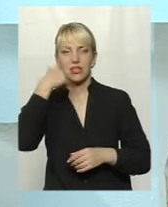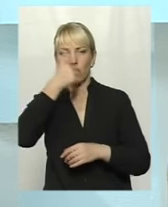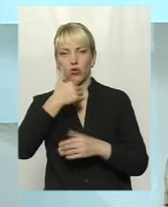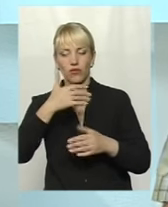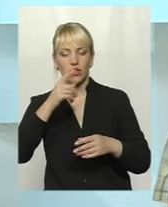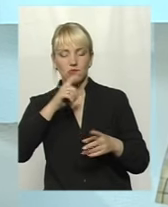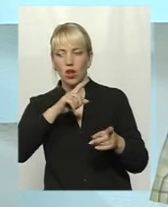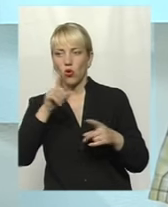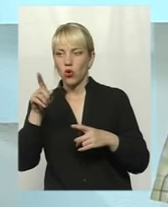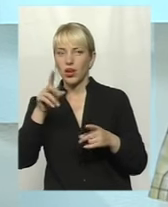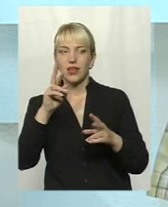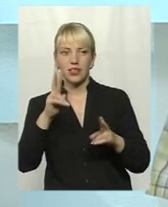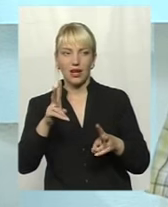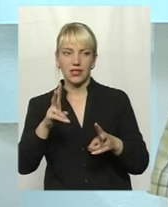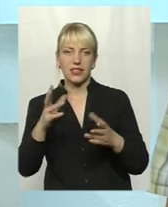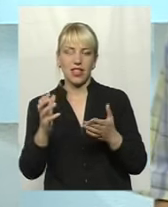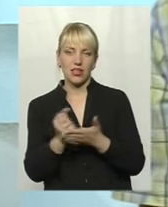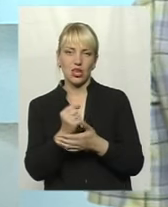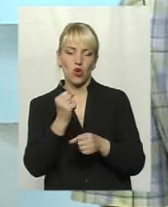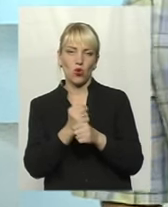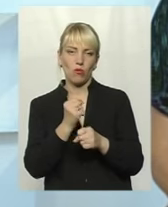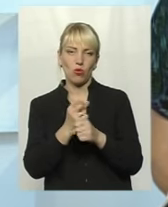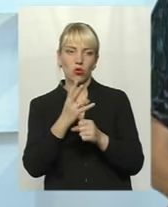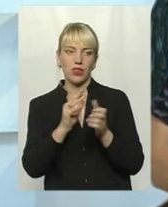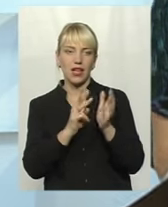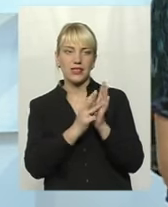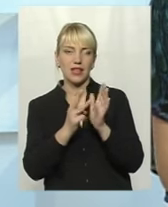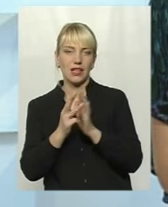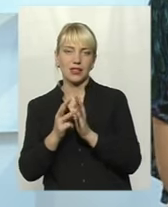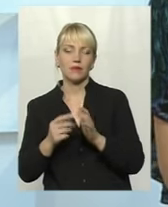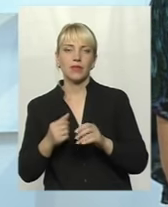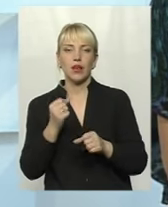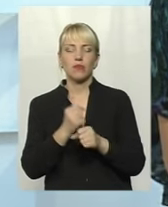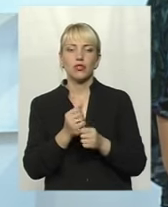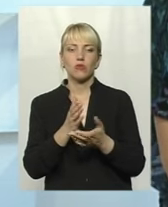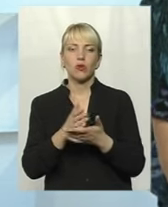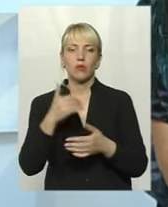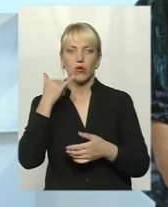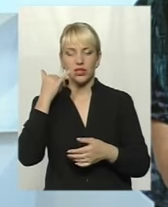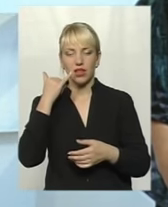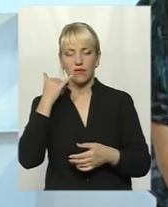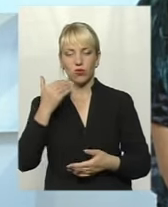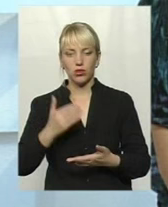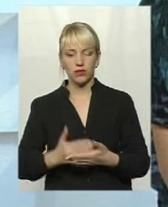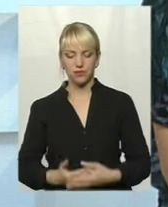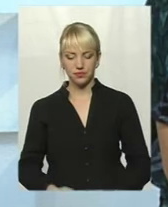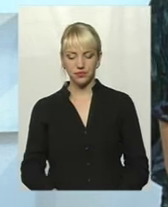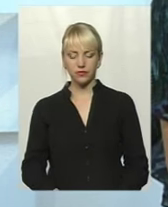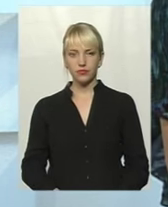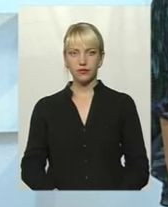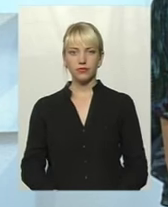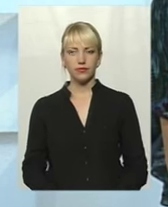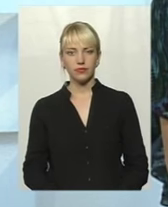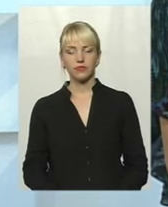зайти і отримати інформацію на сайті. 61-90-60, працюємо для вас у прямому ефірі, слухаємо до дзвонювача. Говоріть, будь ласка.